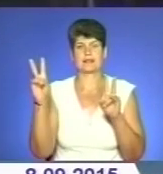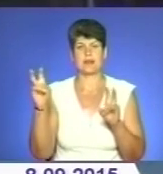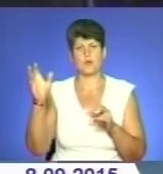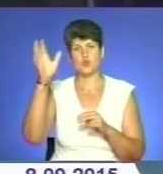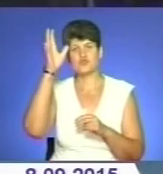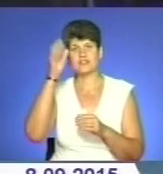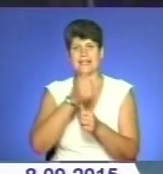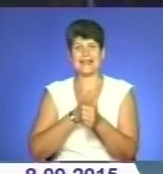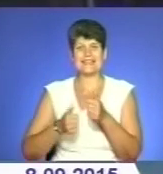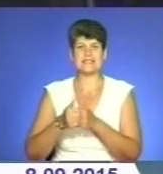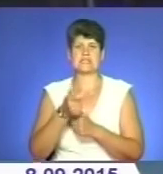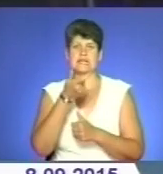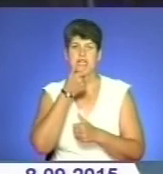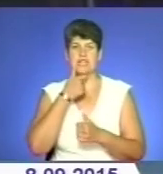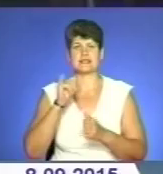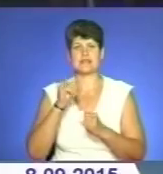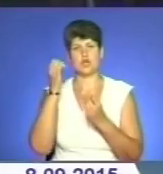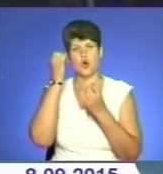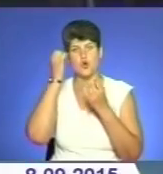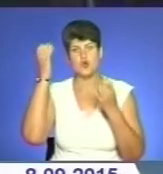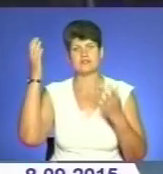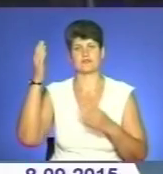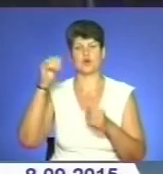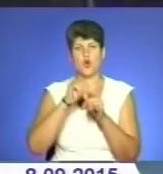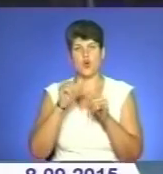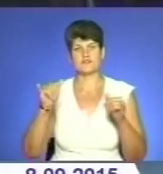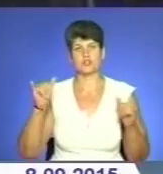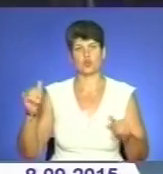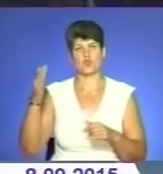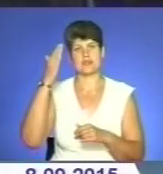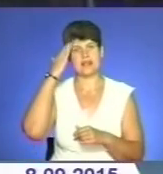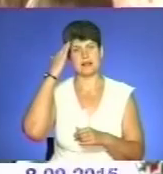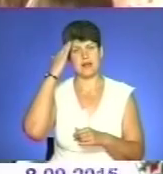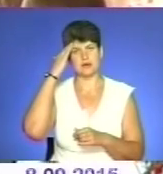лідерства, інтелігентності та розвитку таланту», розповідає Оксана Павлишин.